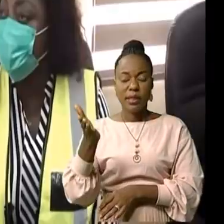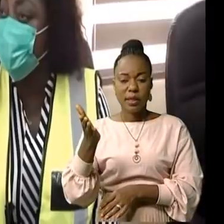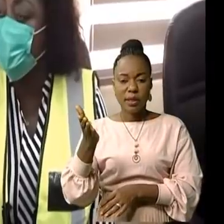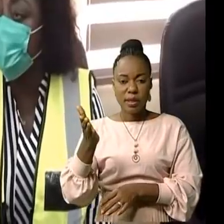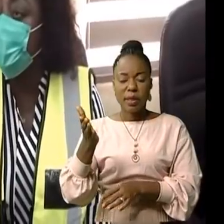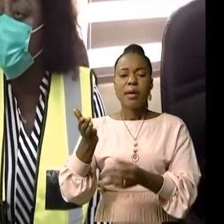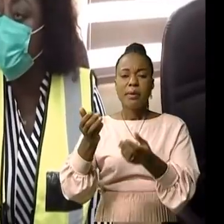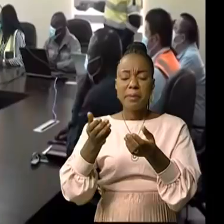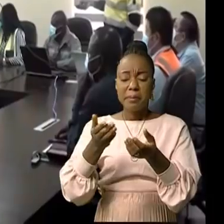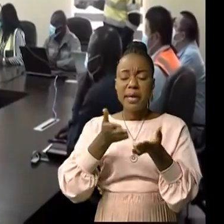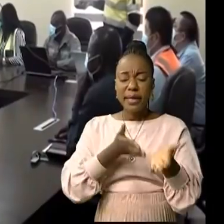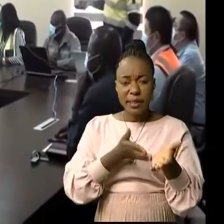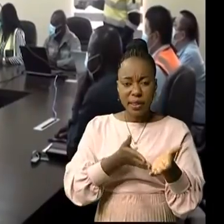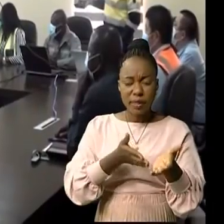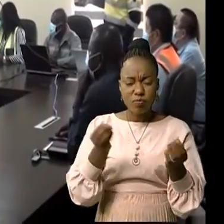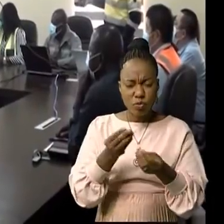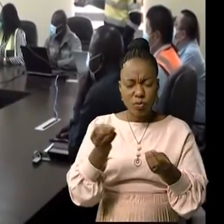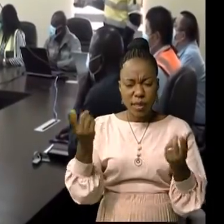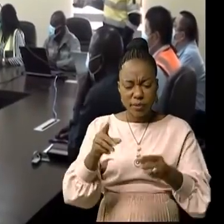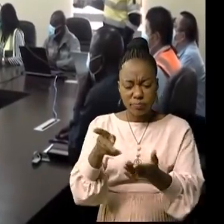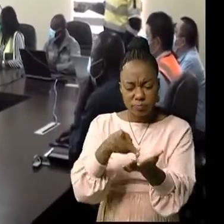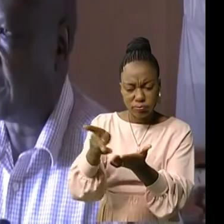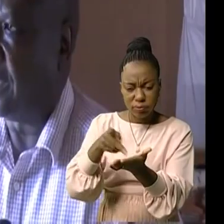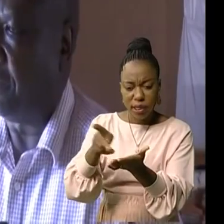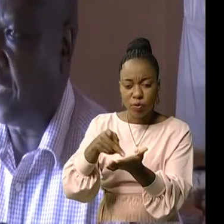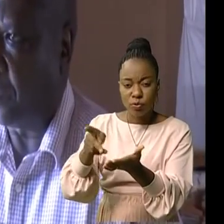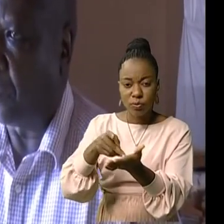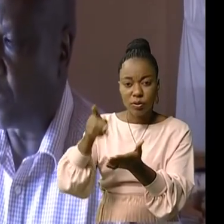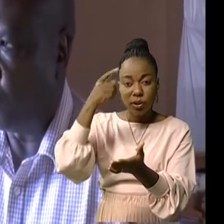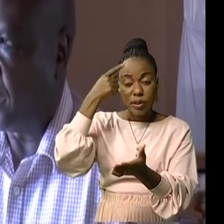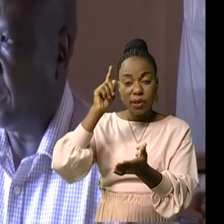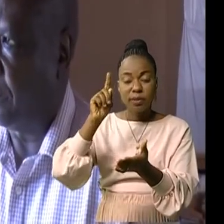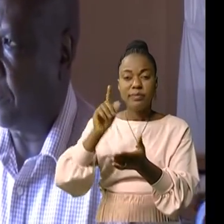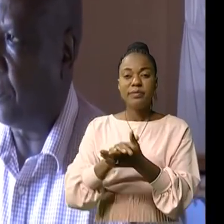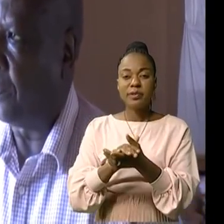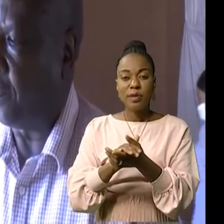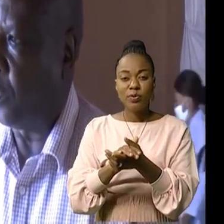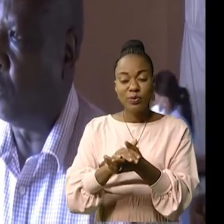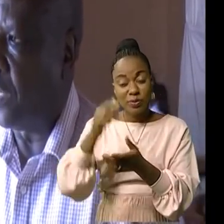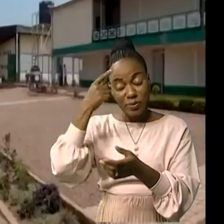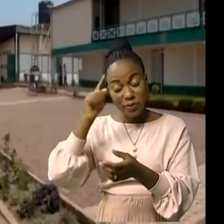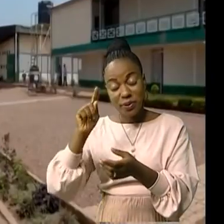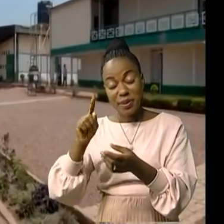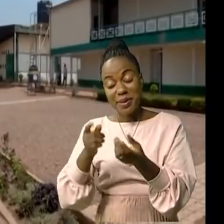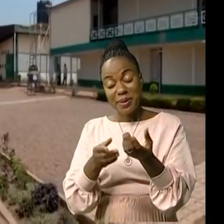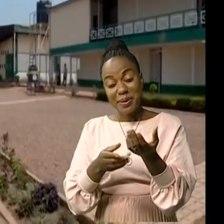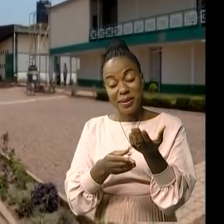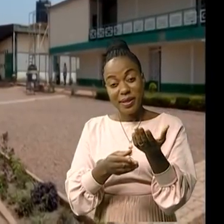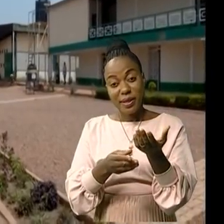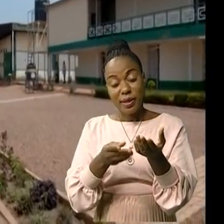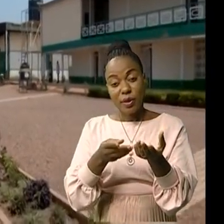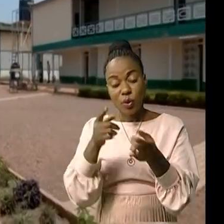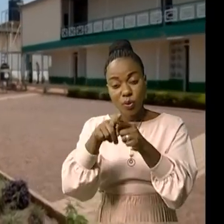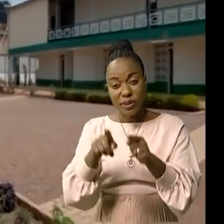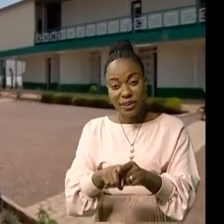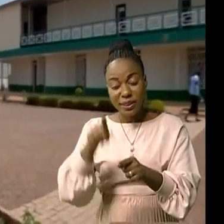partenariat gagnant-gagnant entre Congolais et Chinois. C'est avec Roachie Mining que nous bénéficions de la redevance